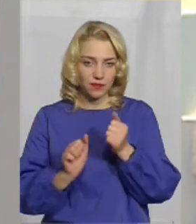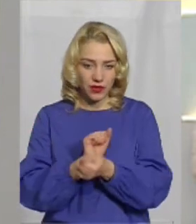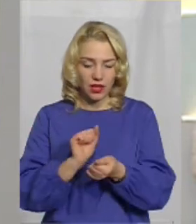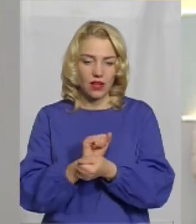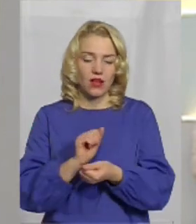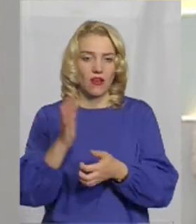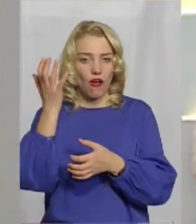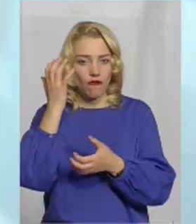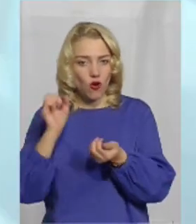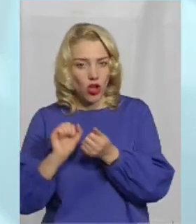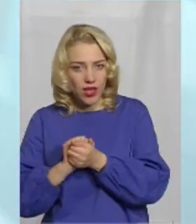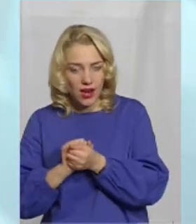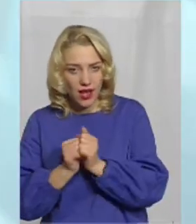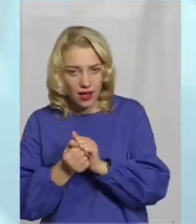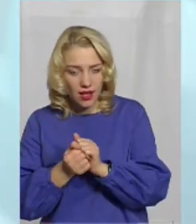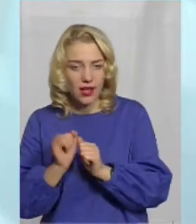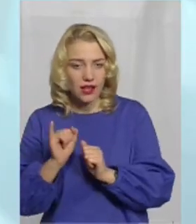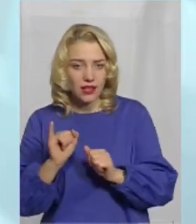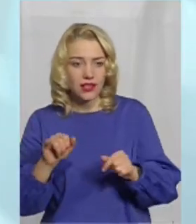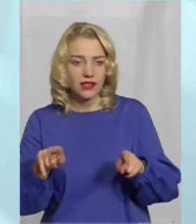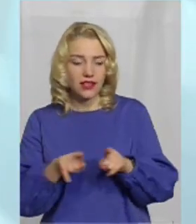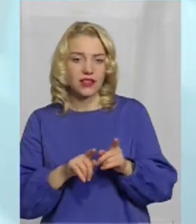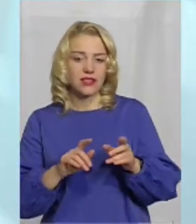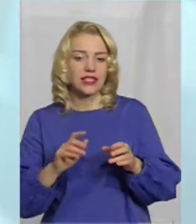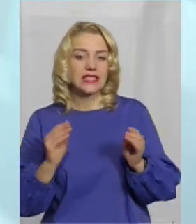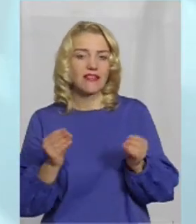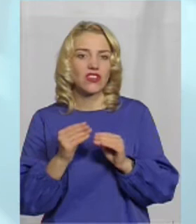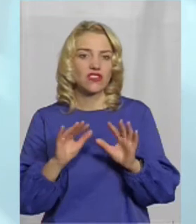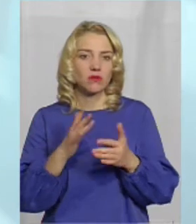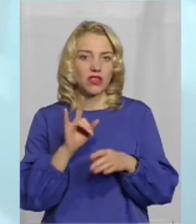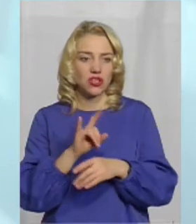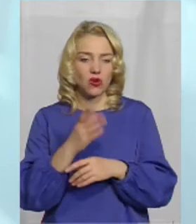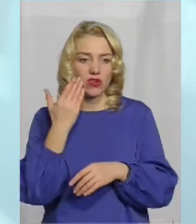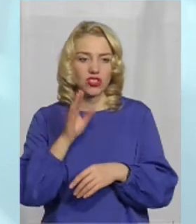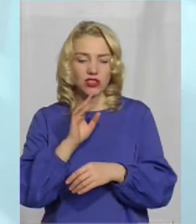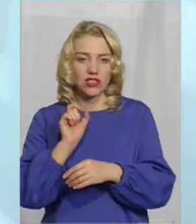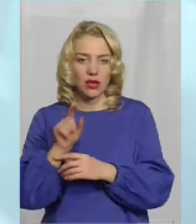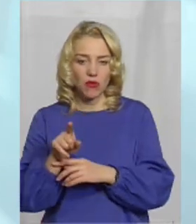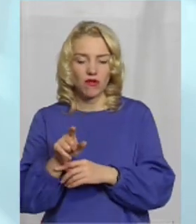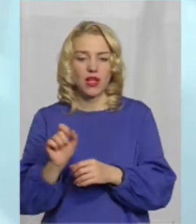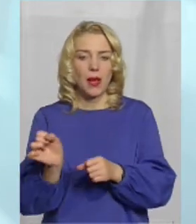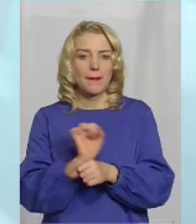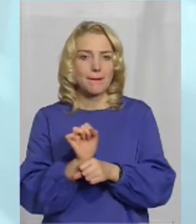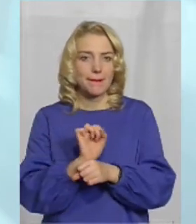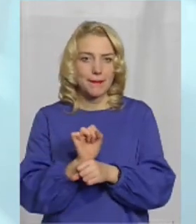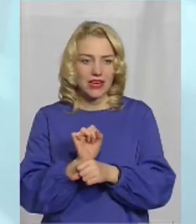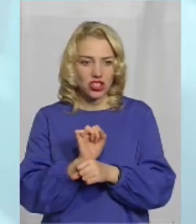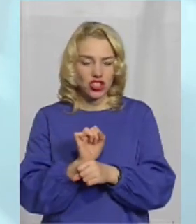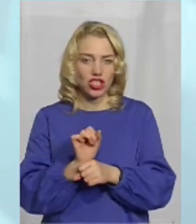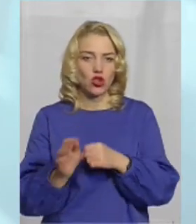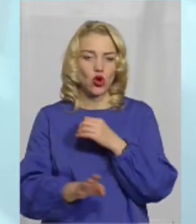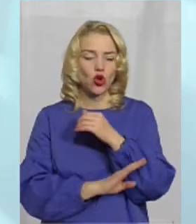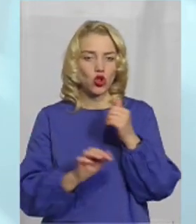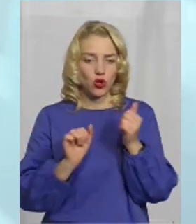вугілля закупляти. І буквально один з таких свіжих випадків шахрайства, коли жінка замовила машину дров, частину коштів